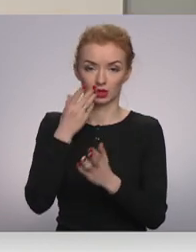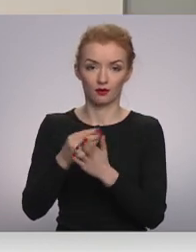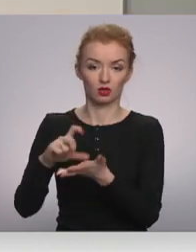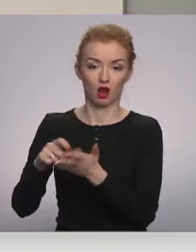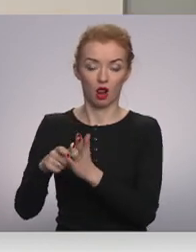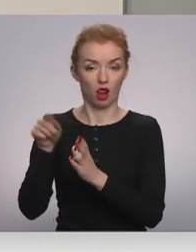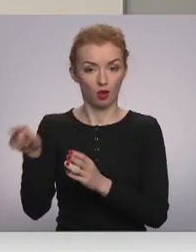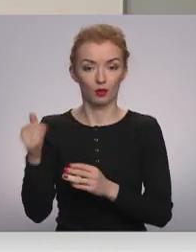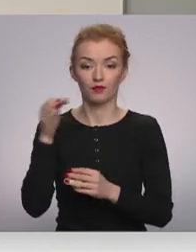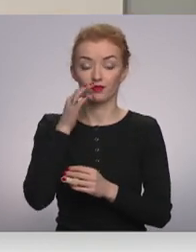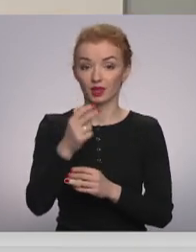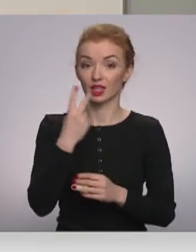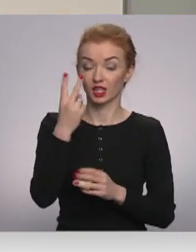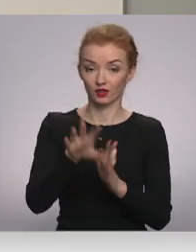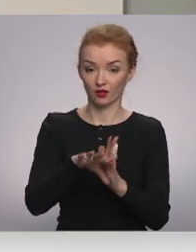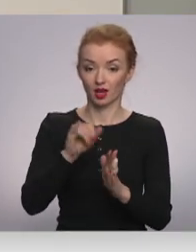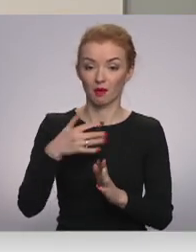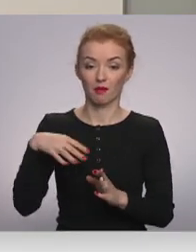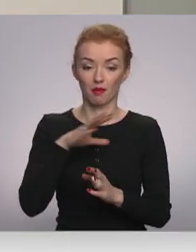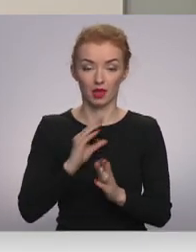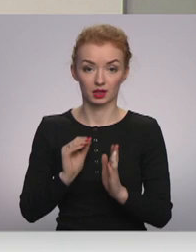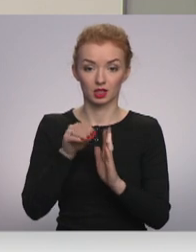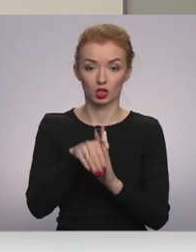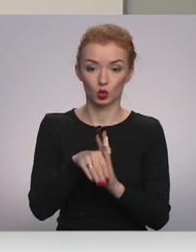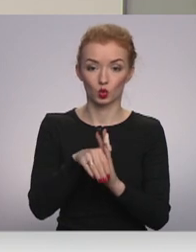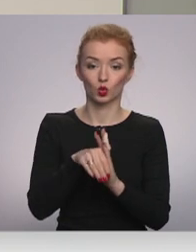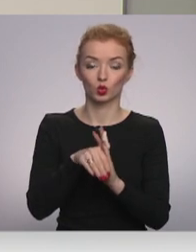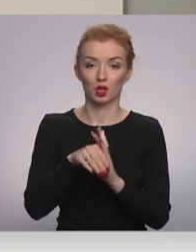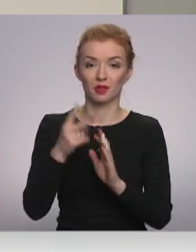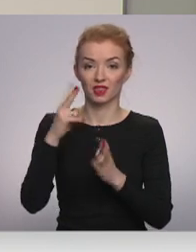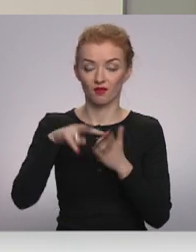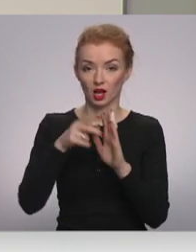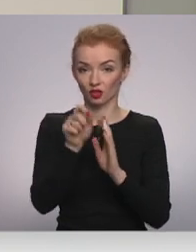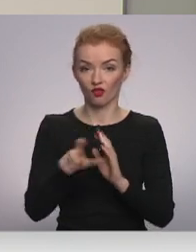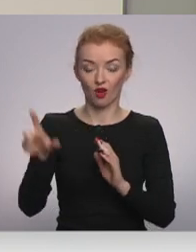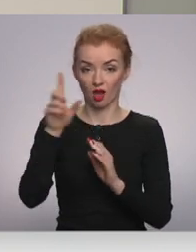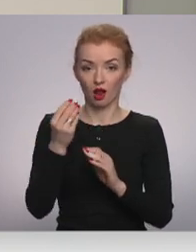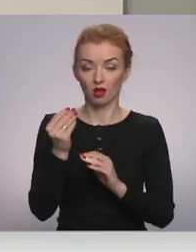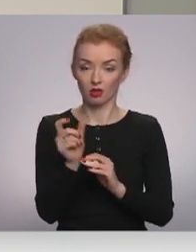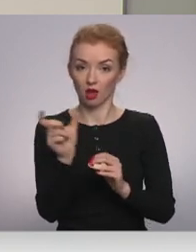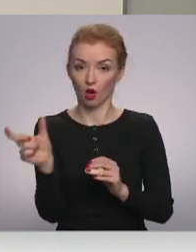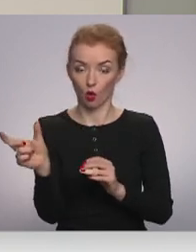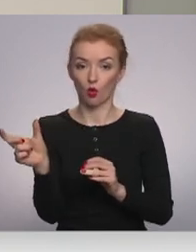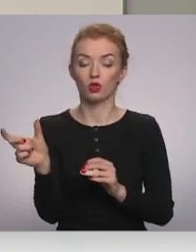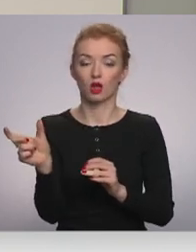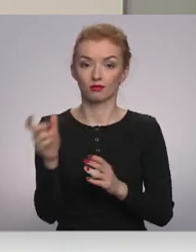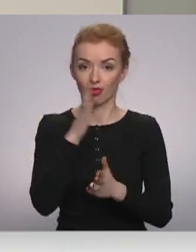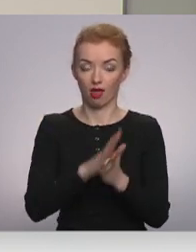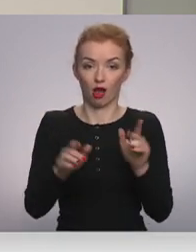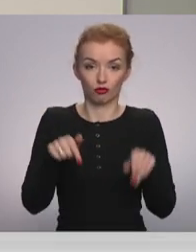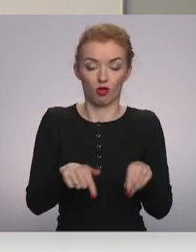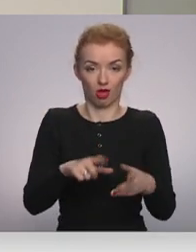Tur ir divi varianti. Viena, ja mēs iegūdam divreiz vairāku naudas nekā tagad, mums vajadzēs iegūdīt šajos telpās.